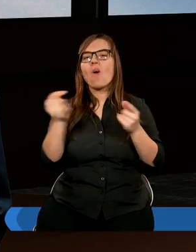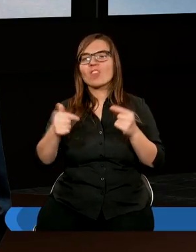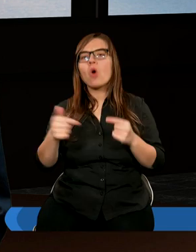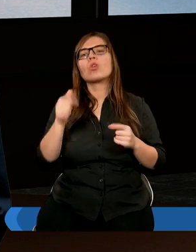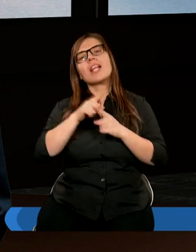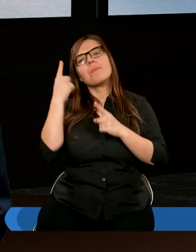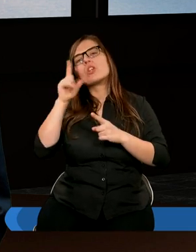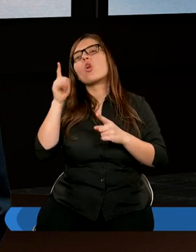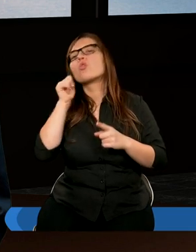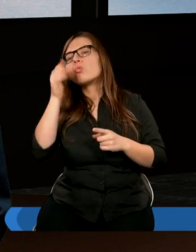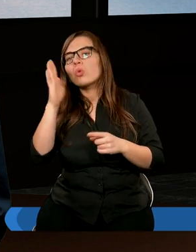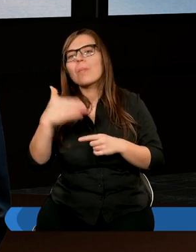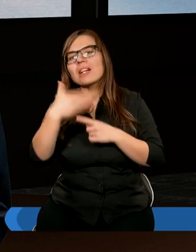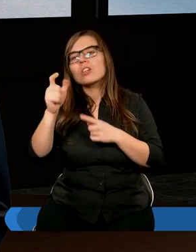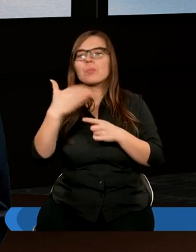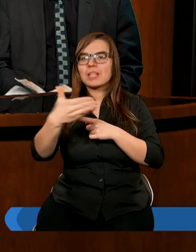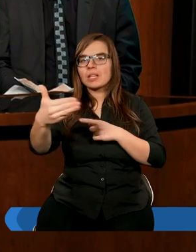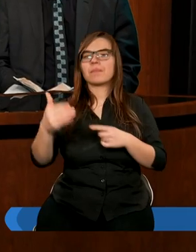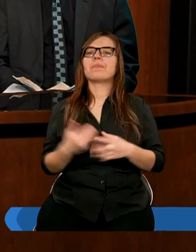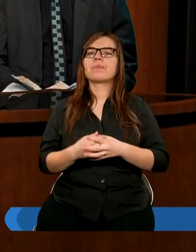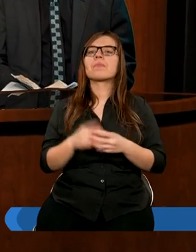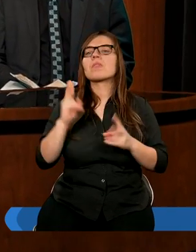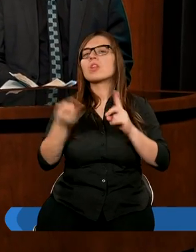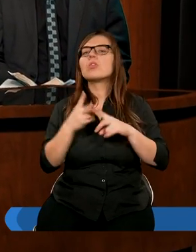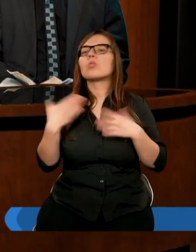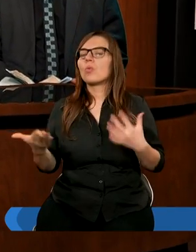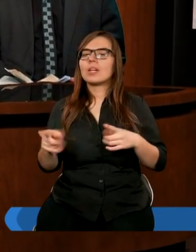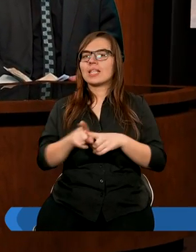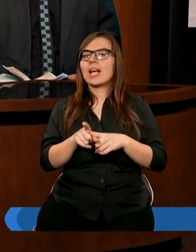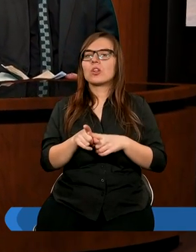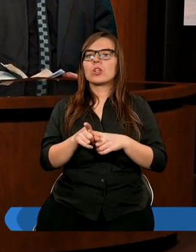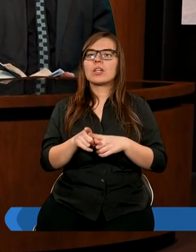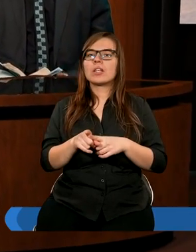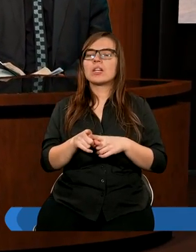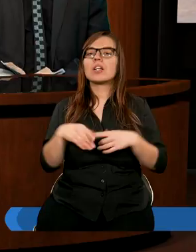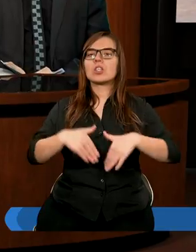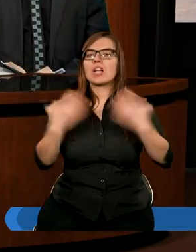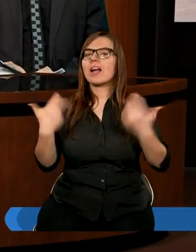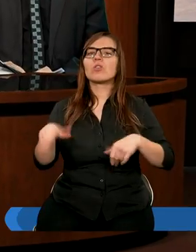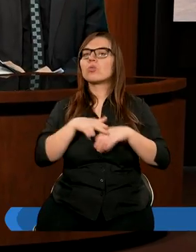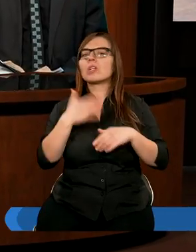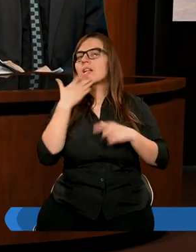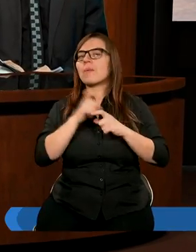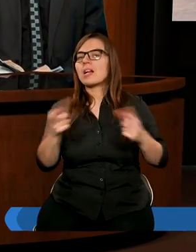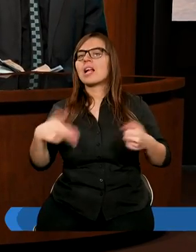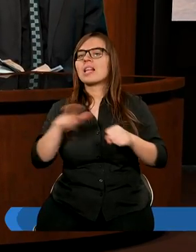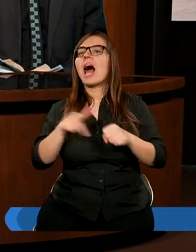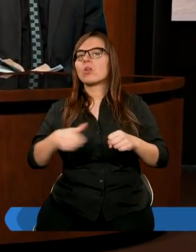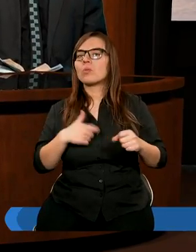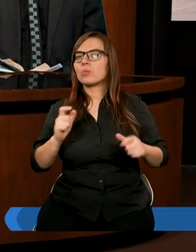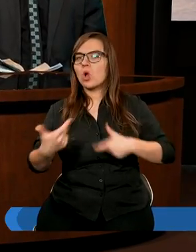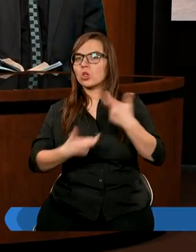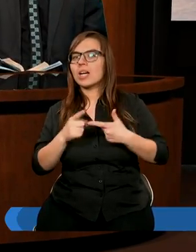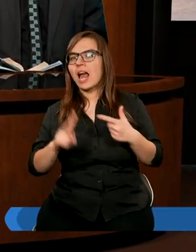taki rozsądny sposób. A z drugiej strony też dzień, w którym nie ma czasu na to, żeby coś